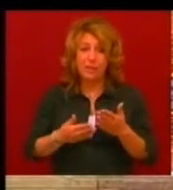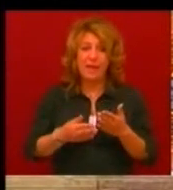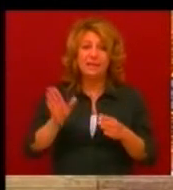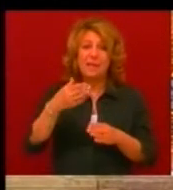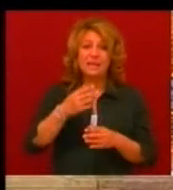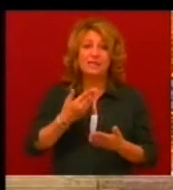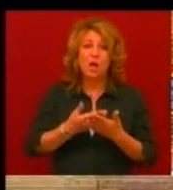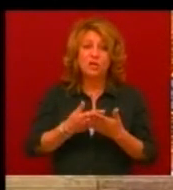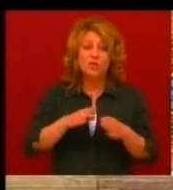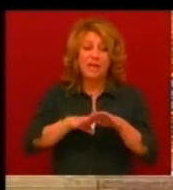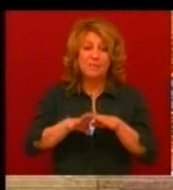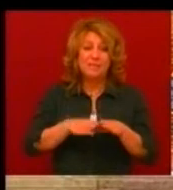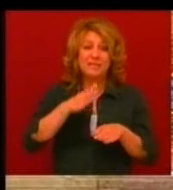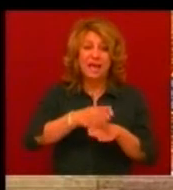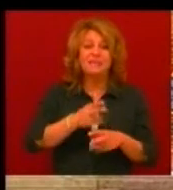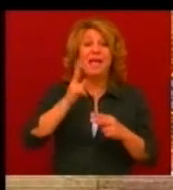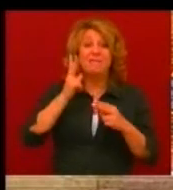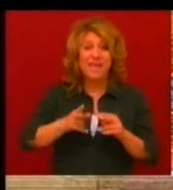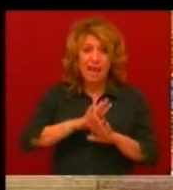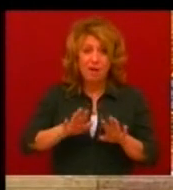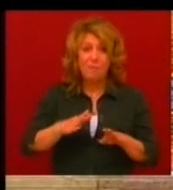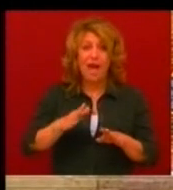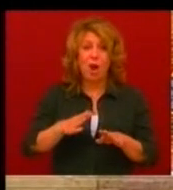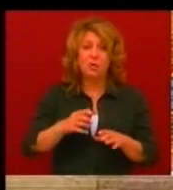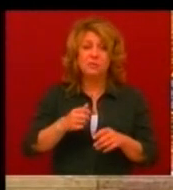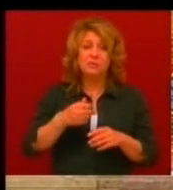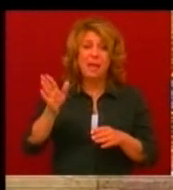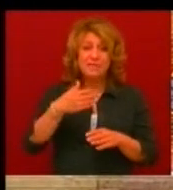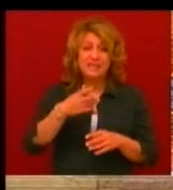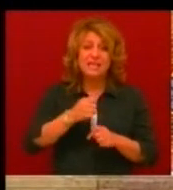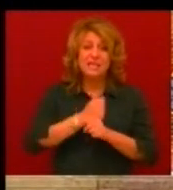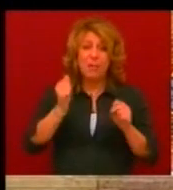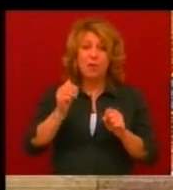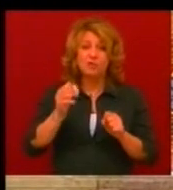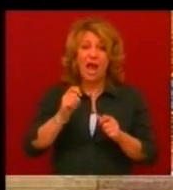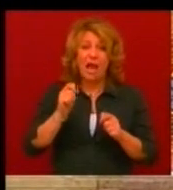Vége van-e már a Gazdasági Szabadságharcnak címmel? Képviselő úr, a tileti a szó.